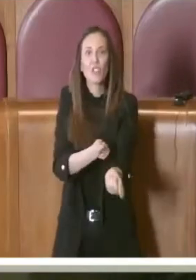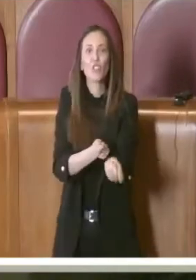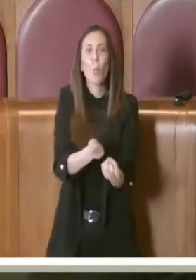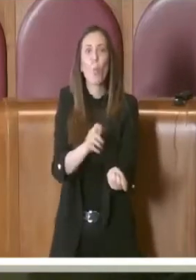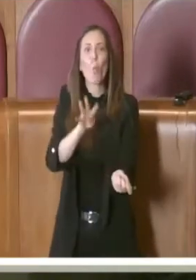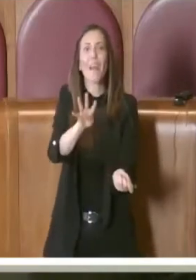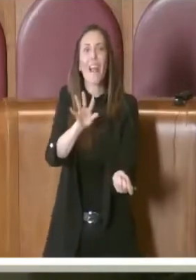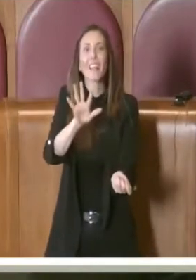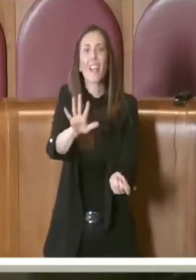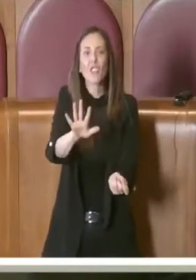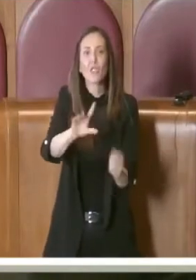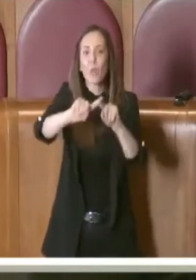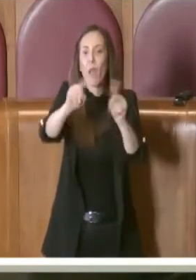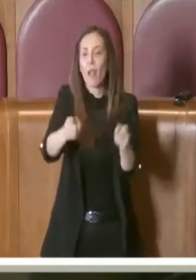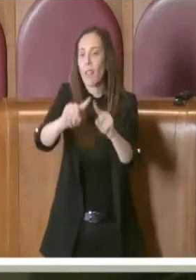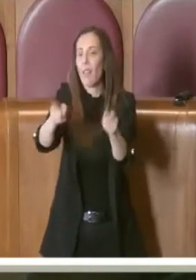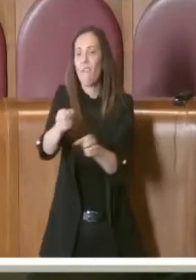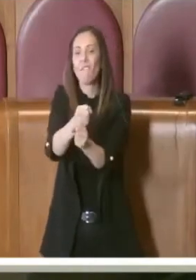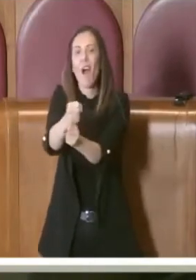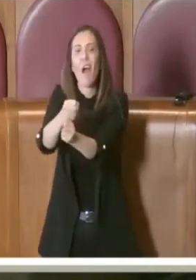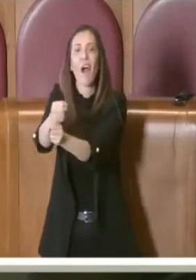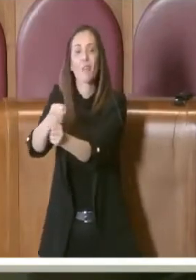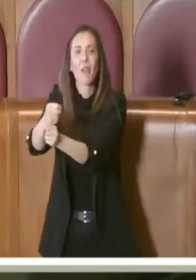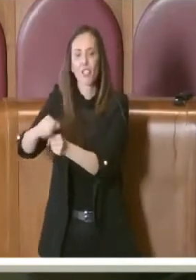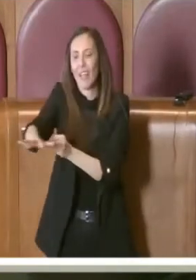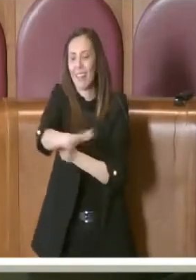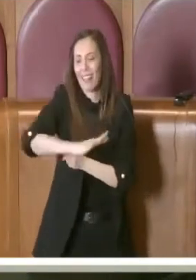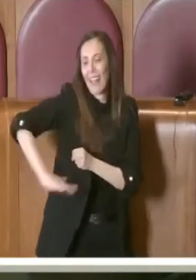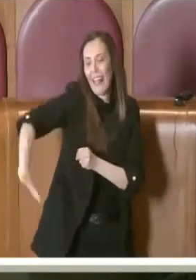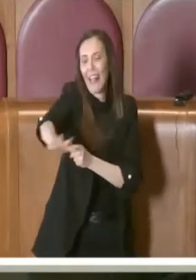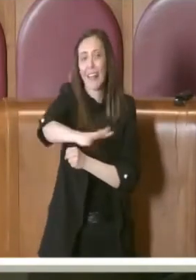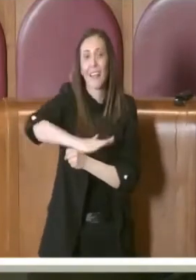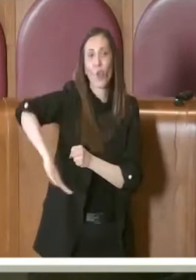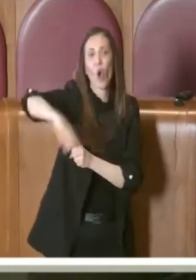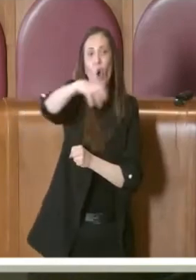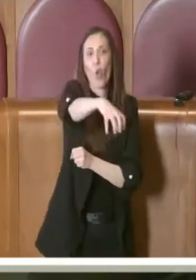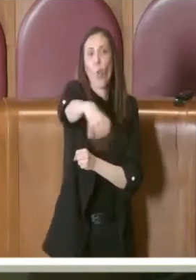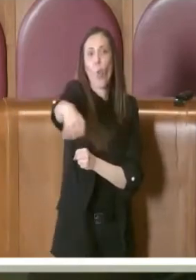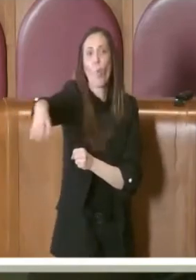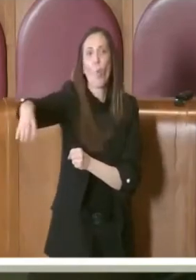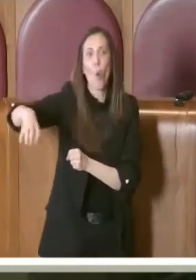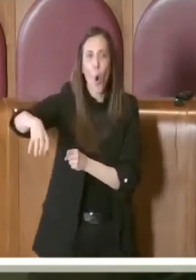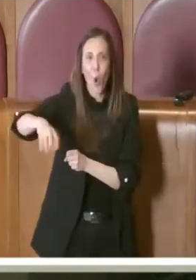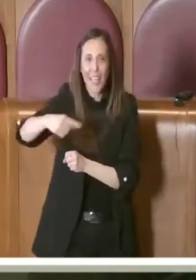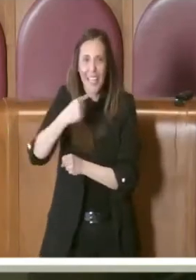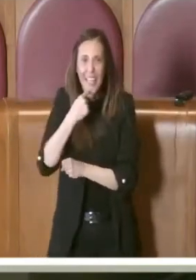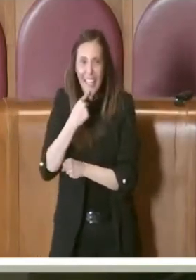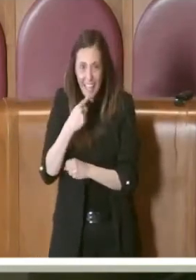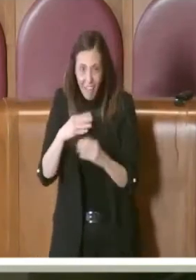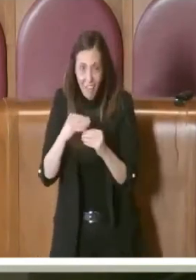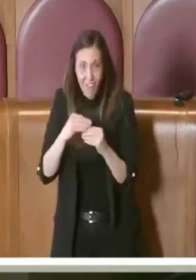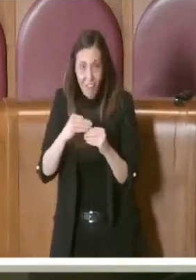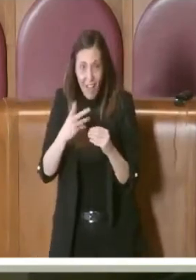all'interno del territorio in luoghi dove chi fa impresa